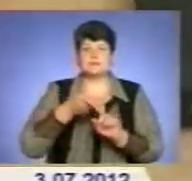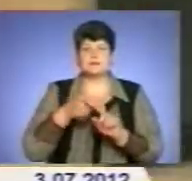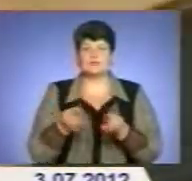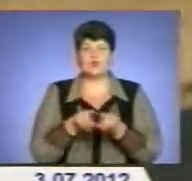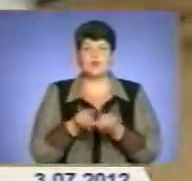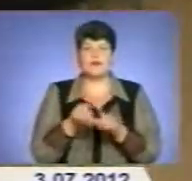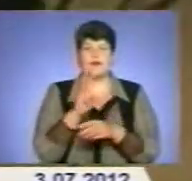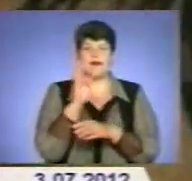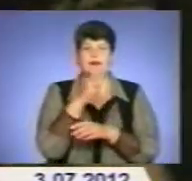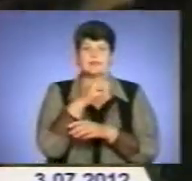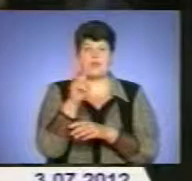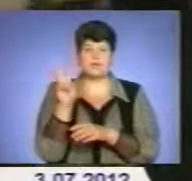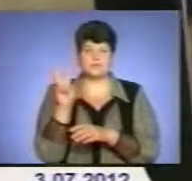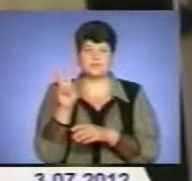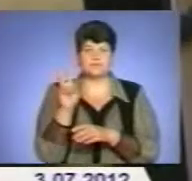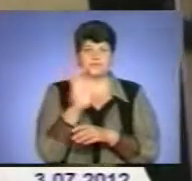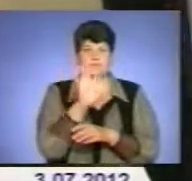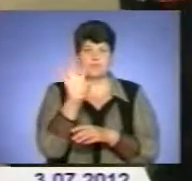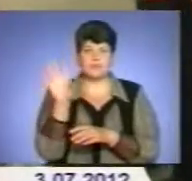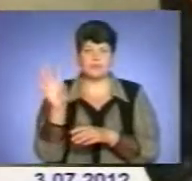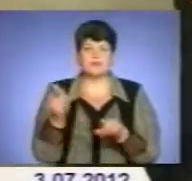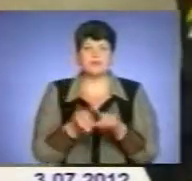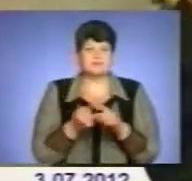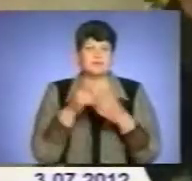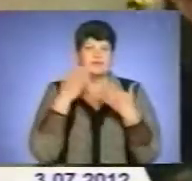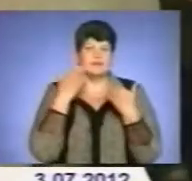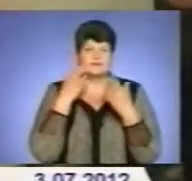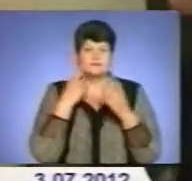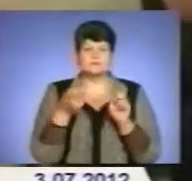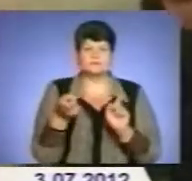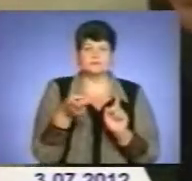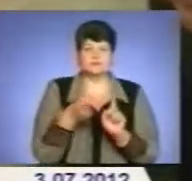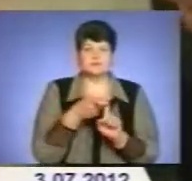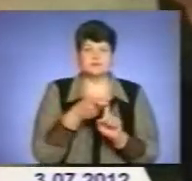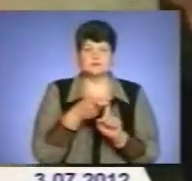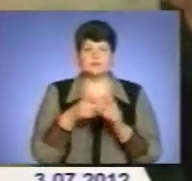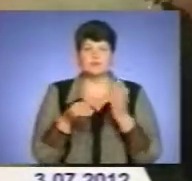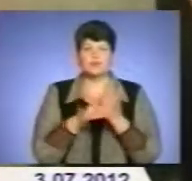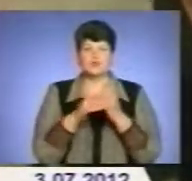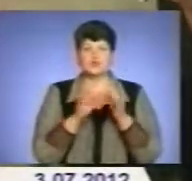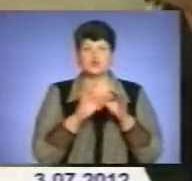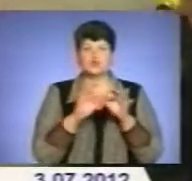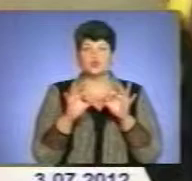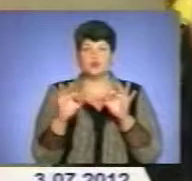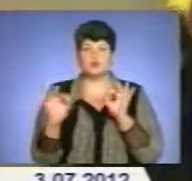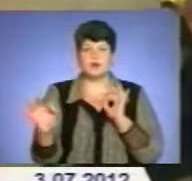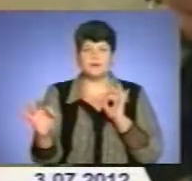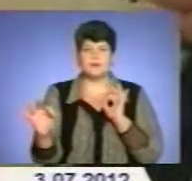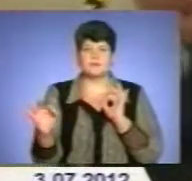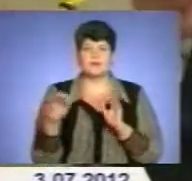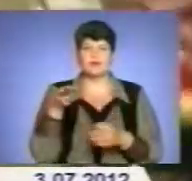В цьому випадку вона підключається до телевізору крайне просто з допомогою такого шнура, в народі іменуємо